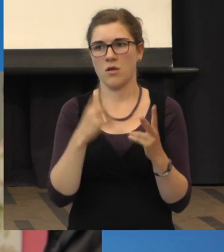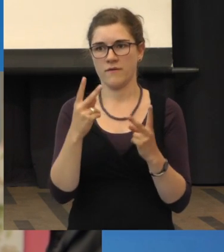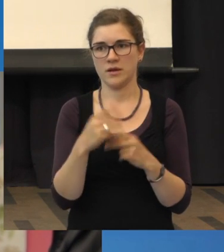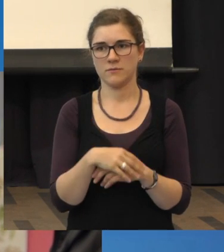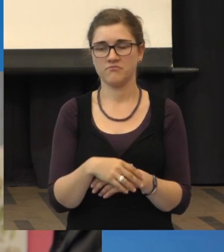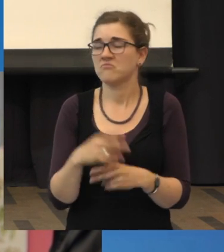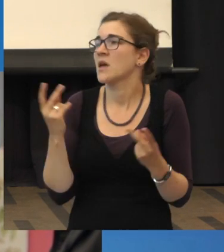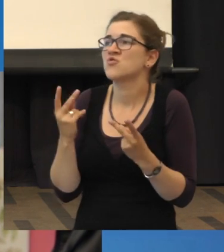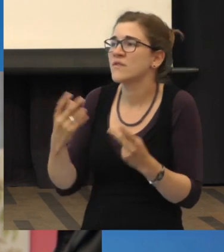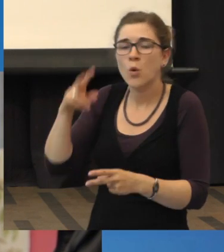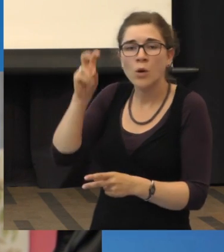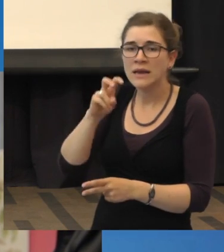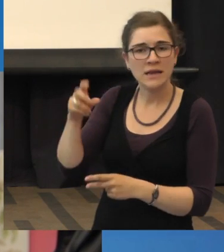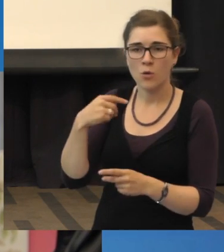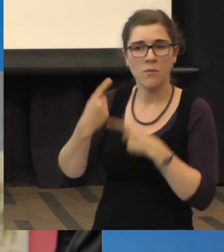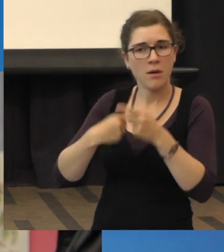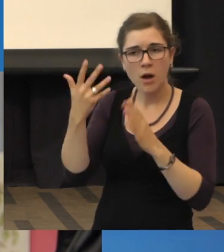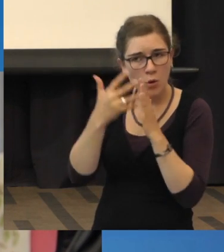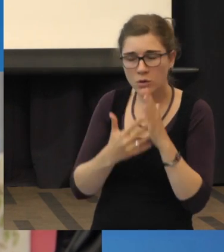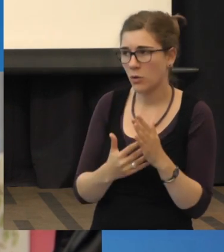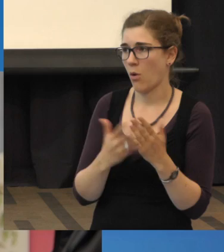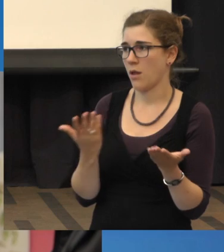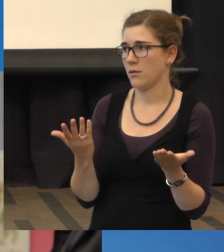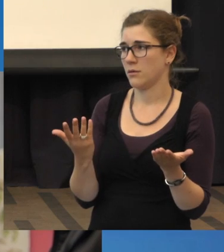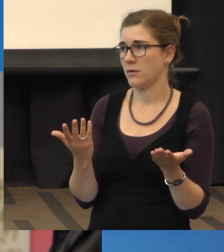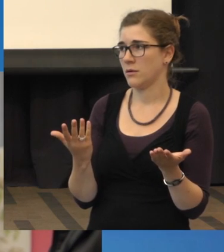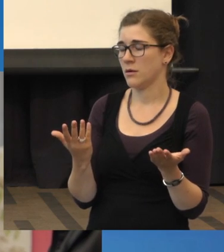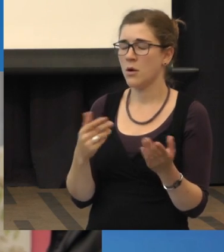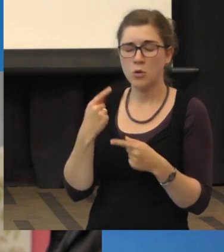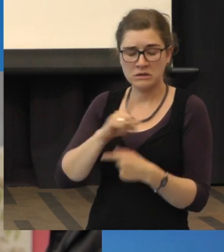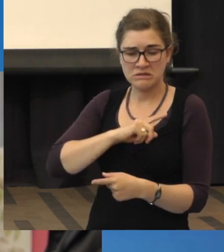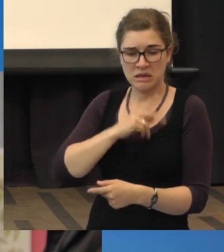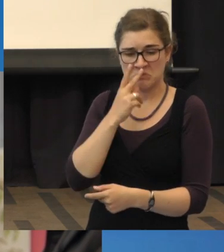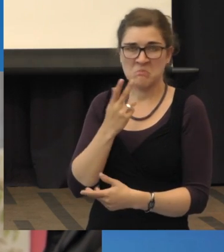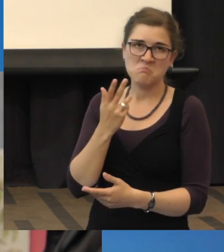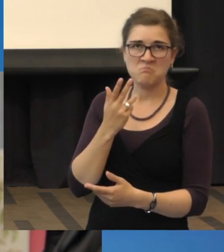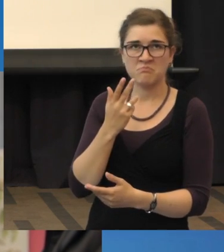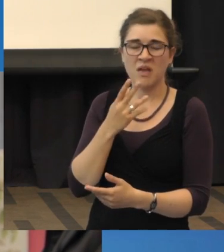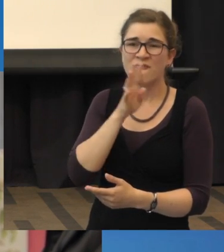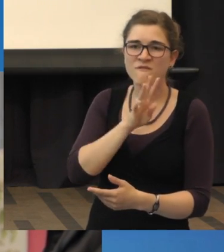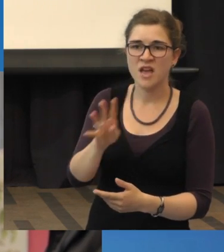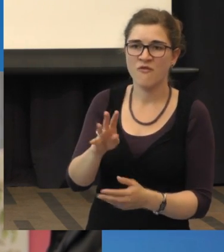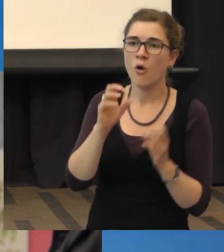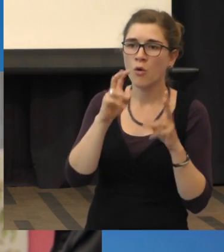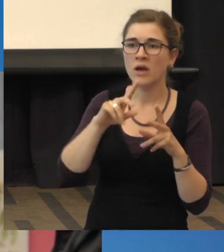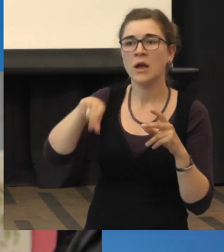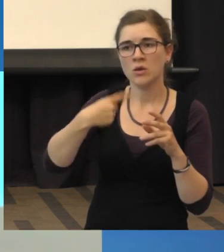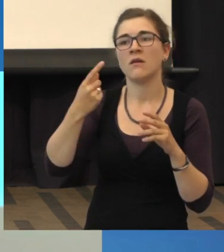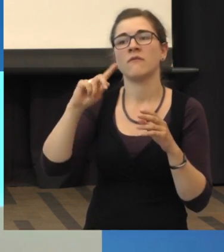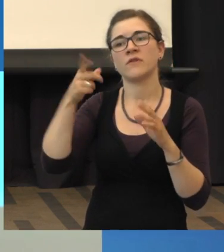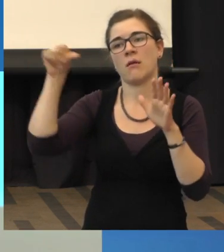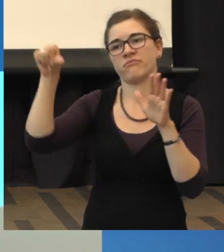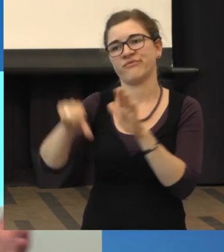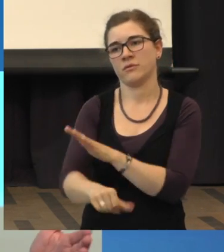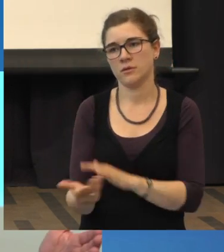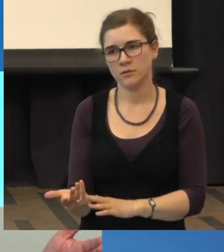prüfen und ich stelle halt fest, das hält vielleicht vier Wochen und dann sehe ich wieder schlechter. Ja, dann muss